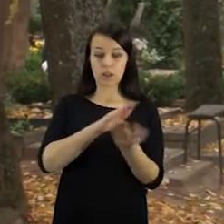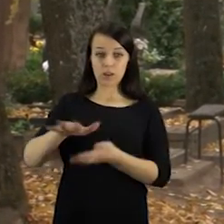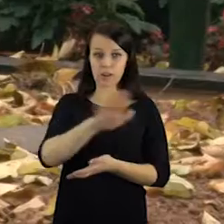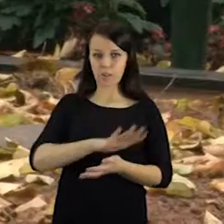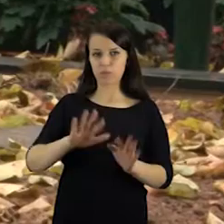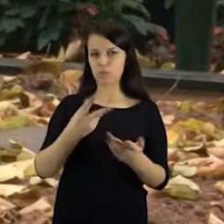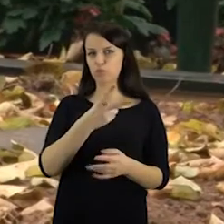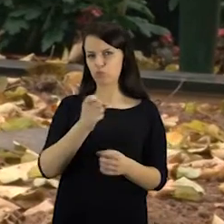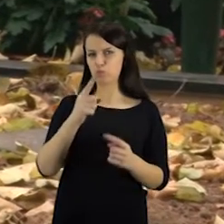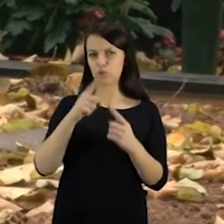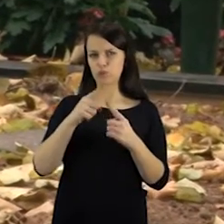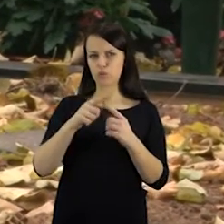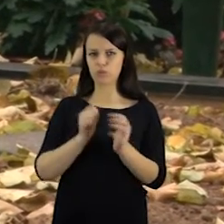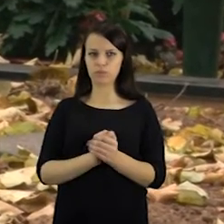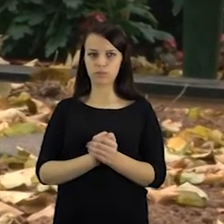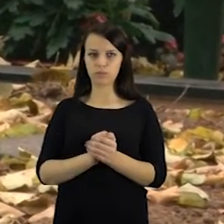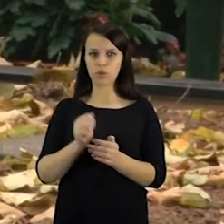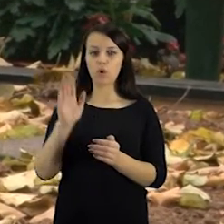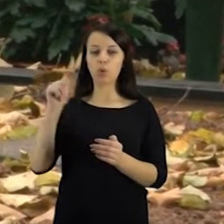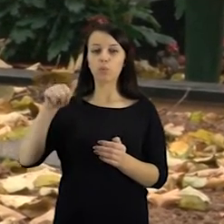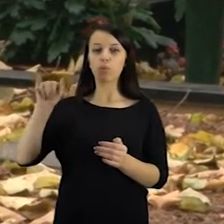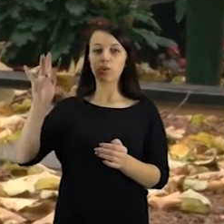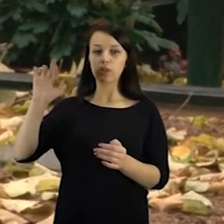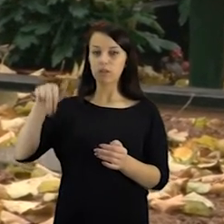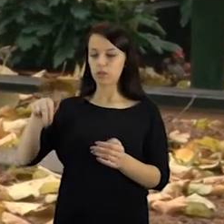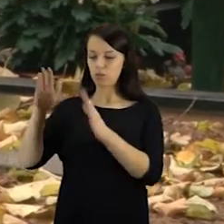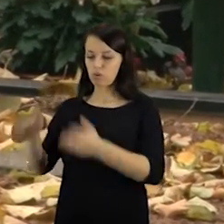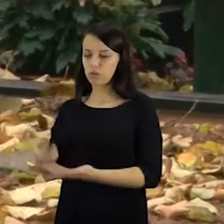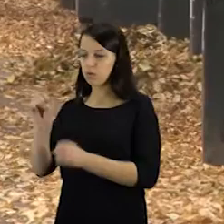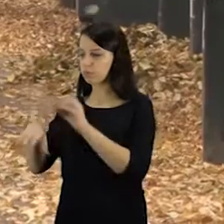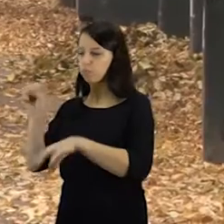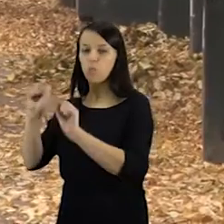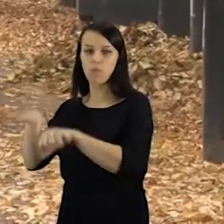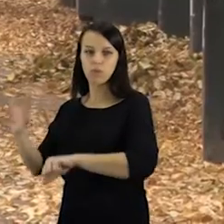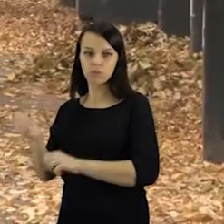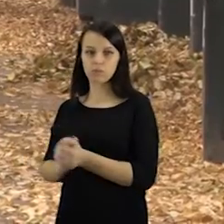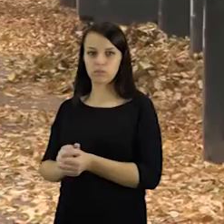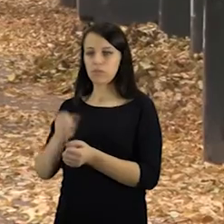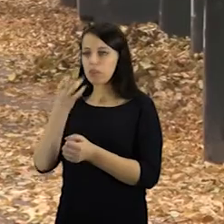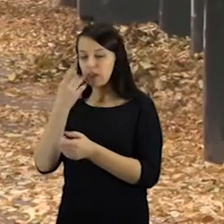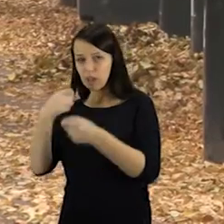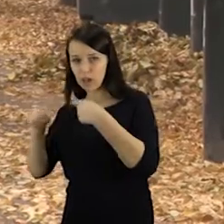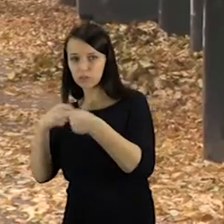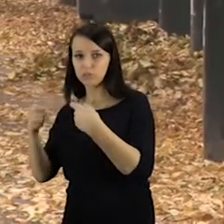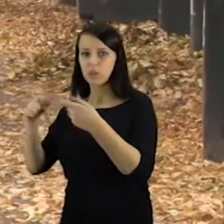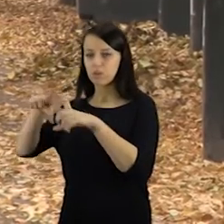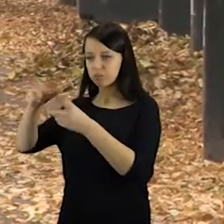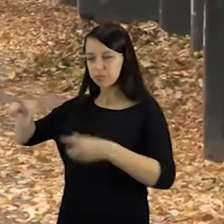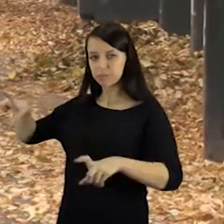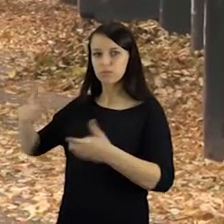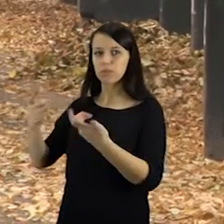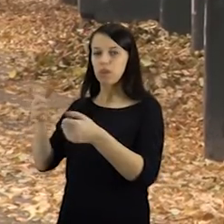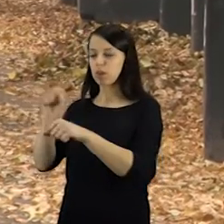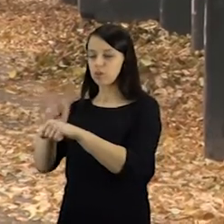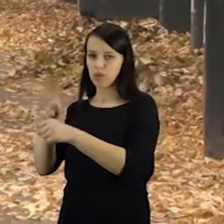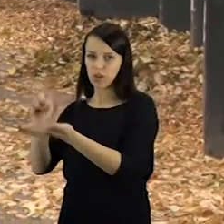būtinėms atliekoms turėtų būti metami perdirbimui dėl sutaršimo vaškų netinkami indeliai nuo žvakių, dirbtinės gėlės, vainikų kaspinai.